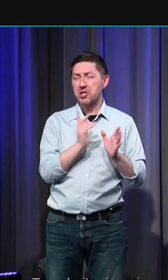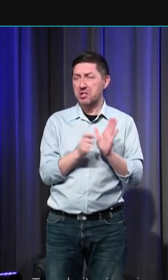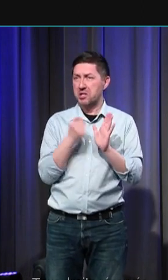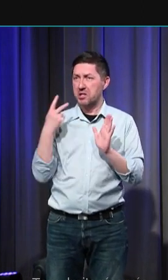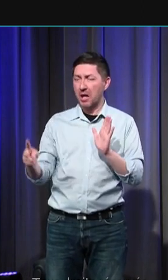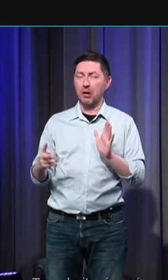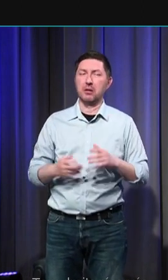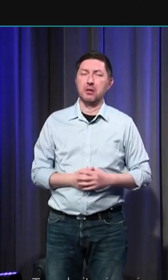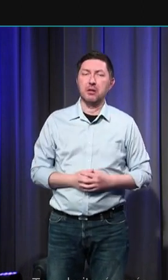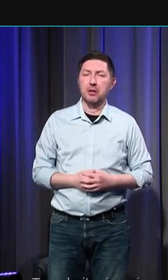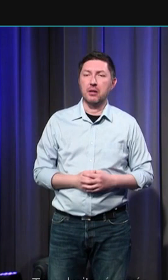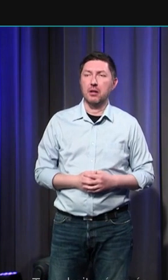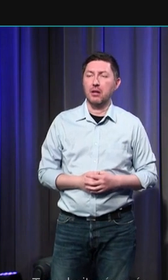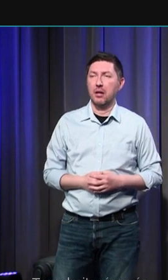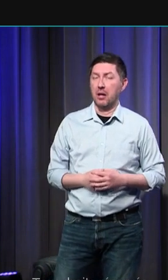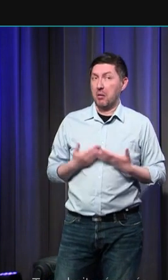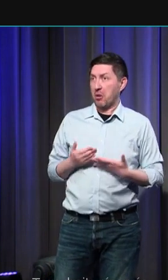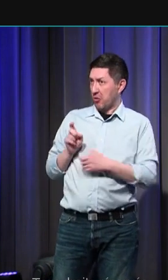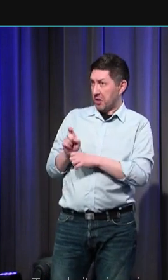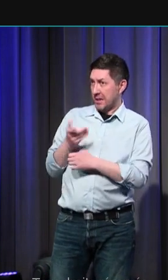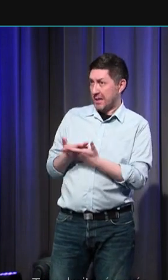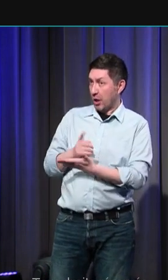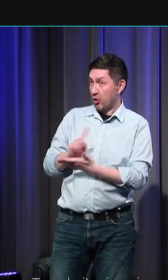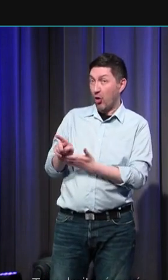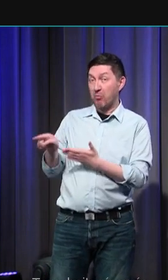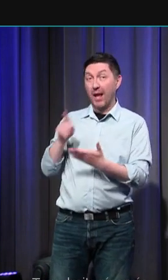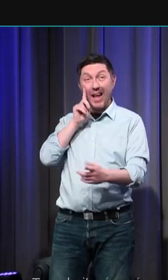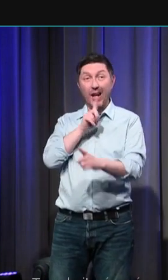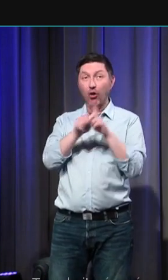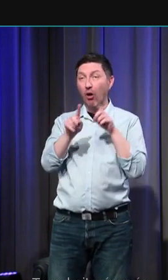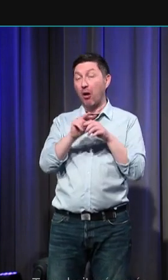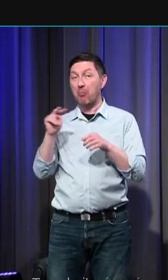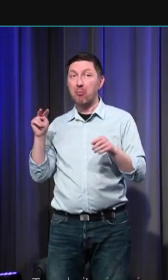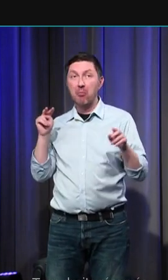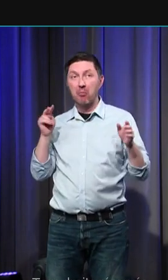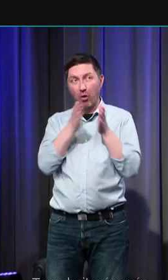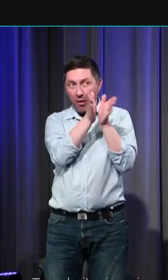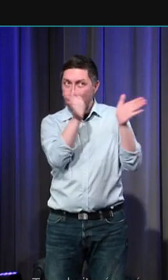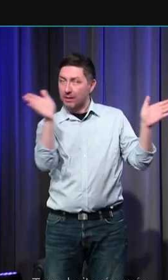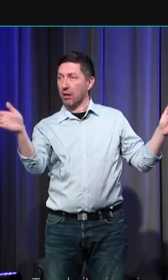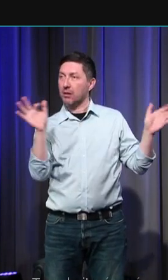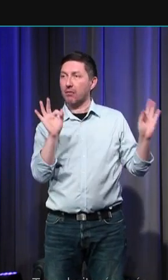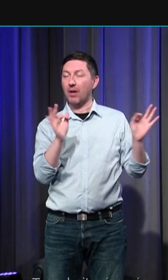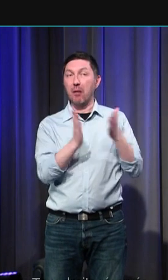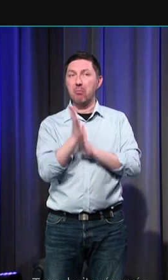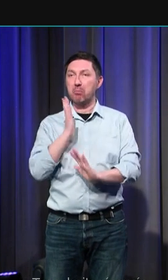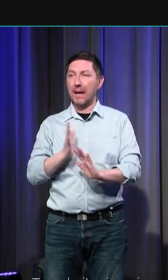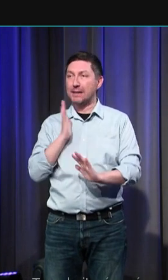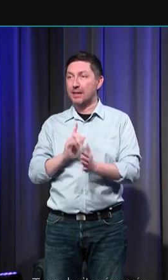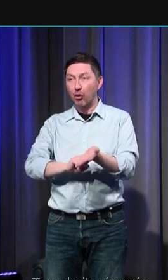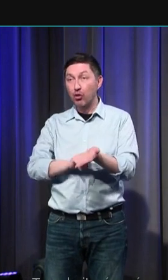aujourd'hui, ce n pas ce qu lui reproche, mais l'erreur de perspective par rapport aux sources du passé qu'il a été forcé de